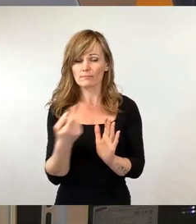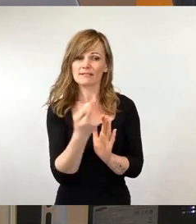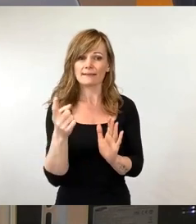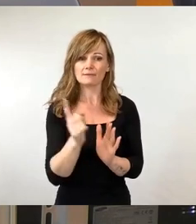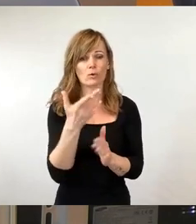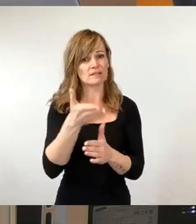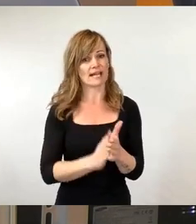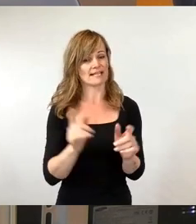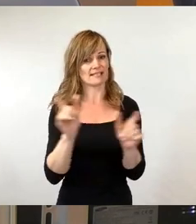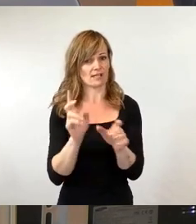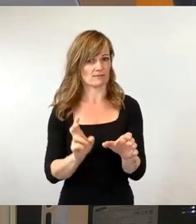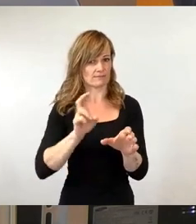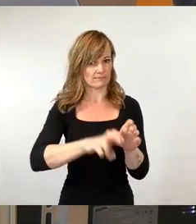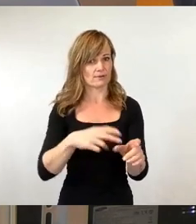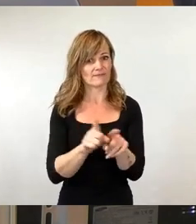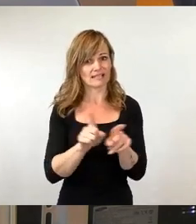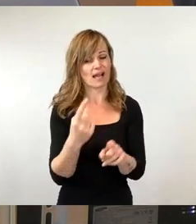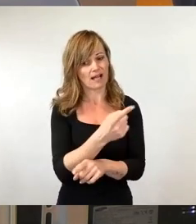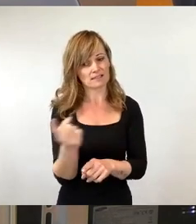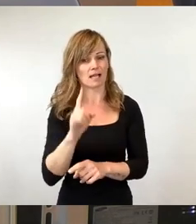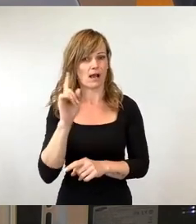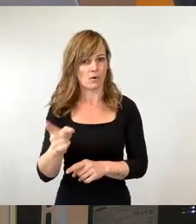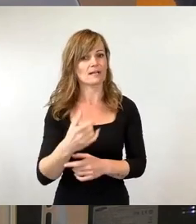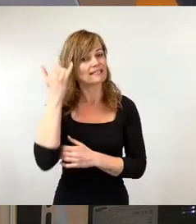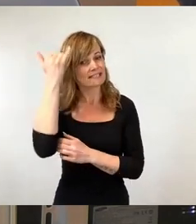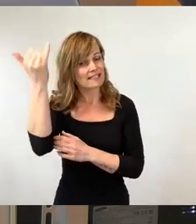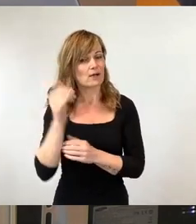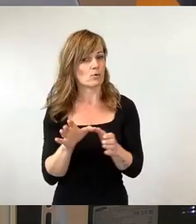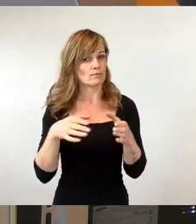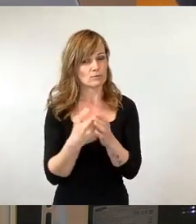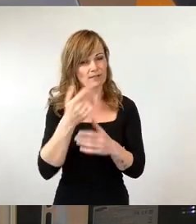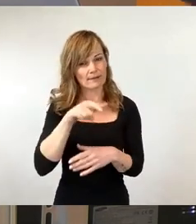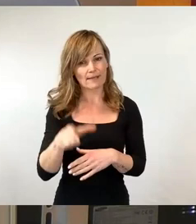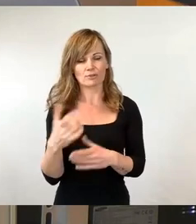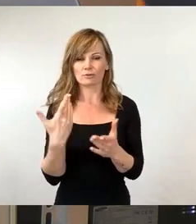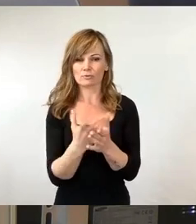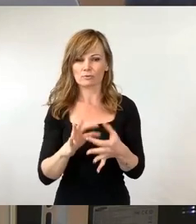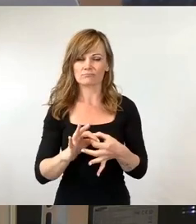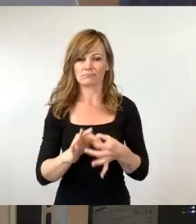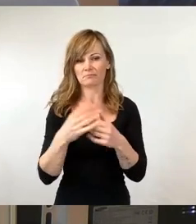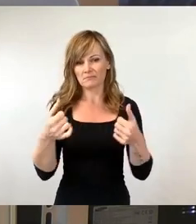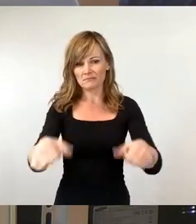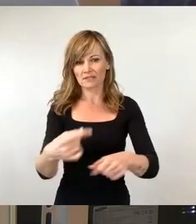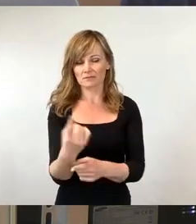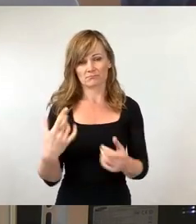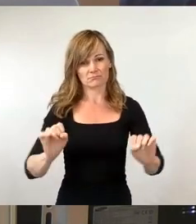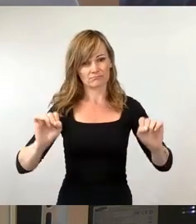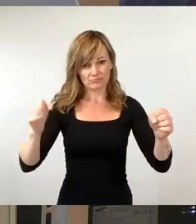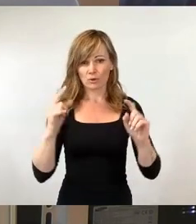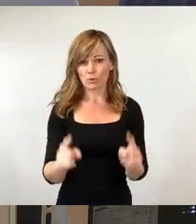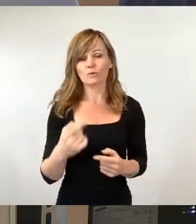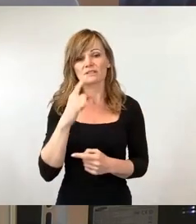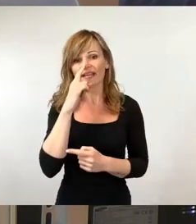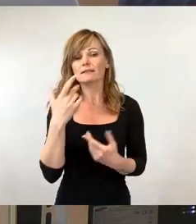Und ja, die Idee, als Kommune Menschen im Rahmen der Gesetzgegründen zum Anpacken zu verpflichten, kann man machen, dort wo es Sinn macht, aber es sollte nur eine